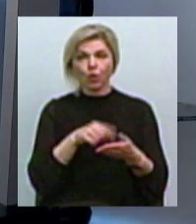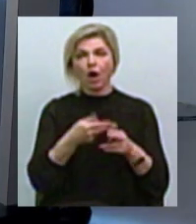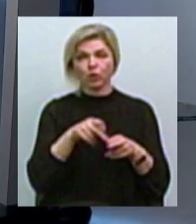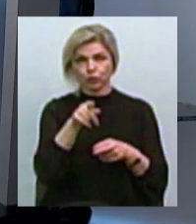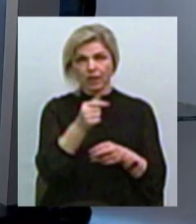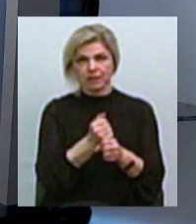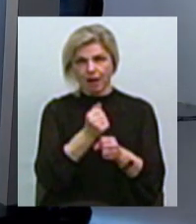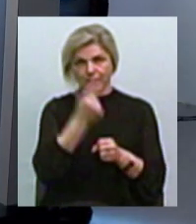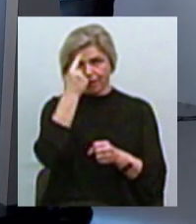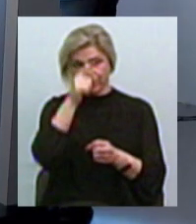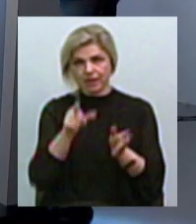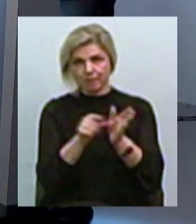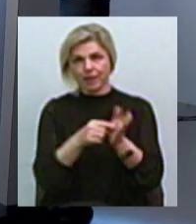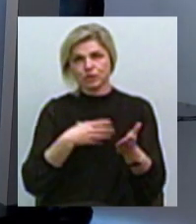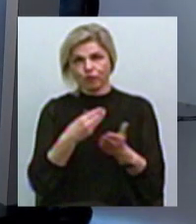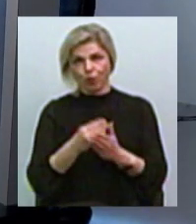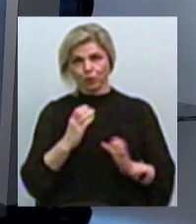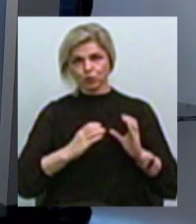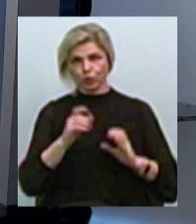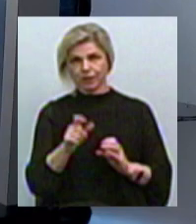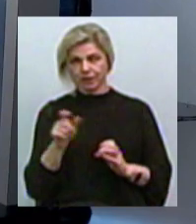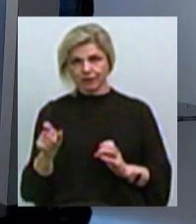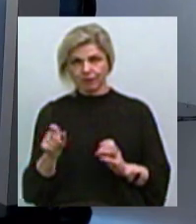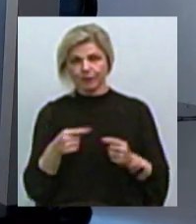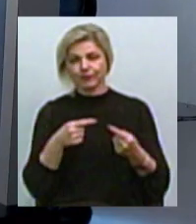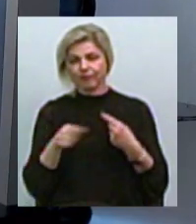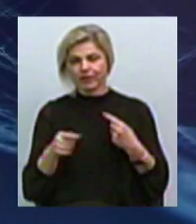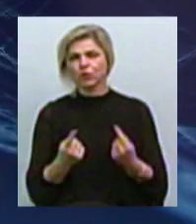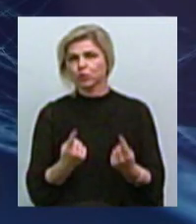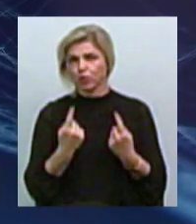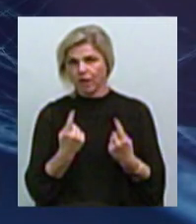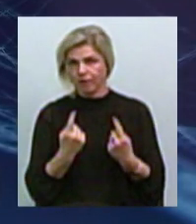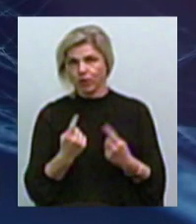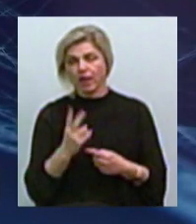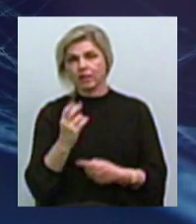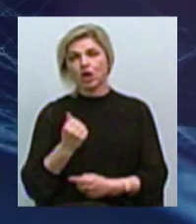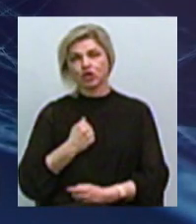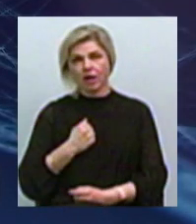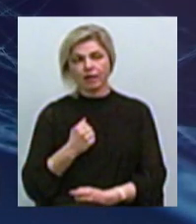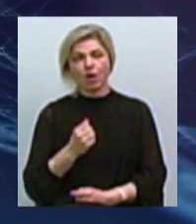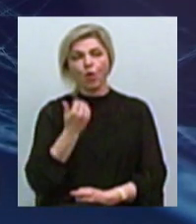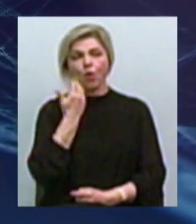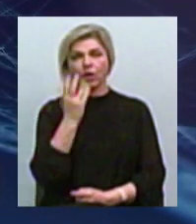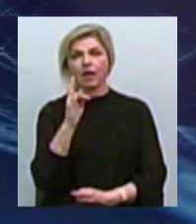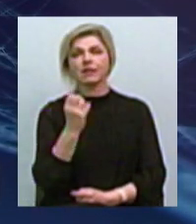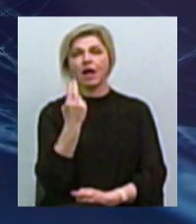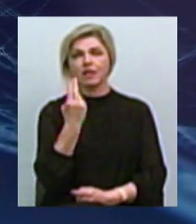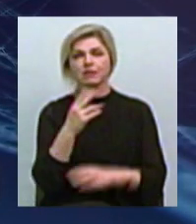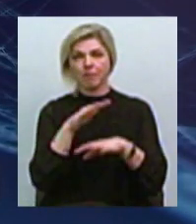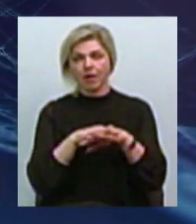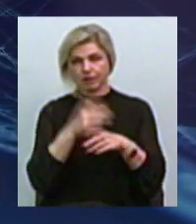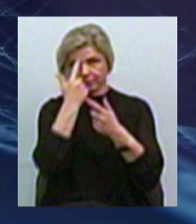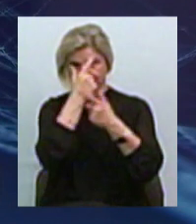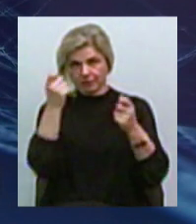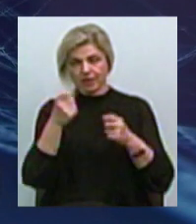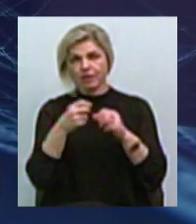студентами? Ну, відрізняється досить суттєво, тому що, на жаль, коли Національний банк сповістив у 2017-му